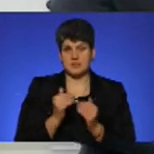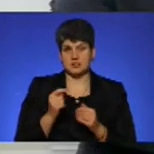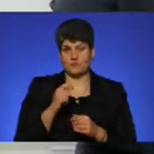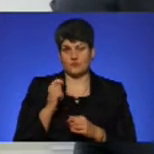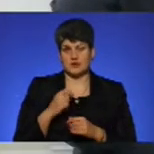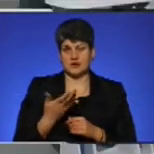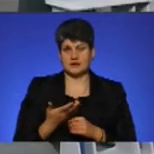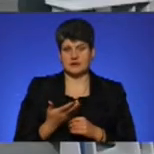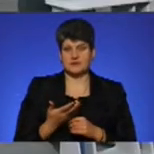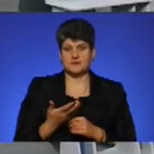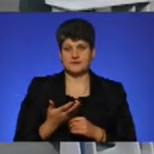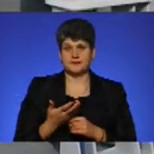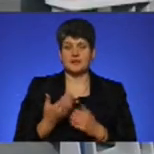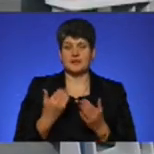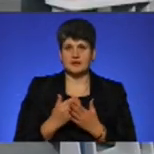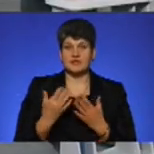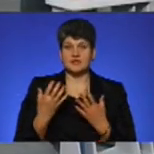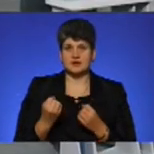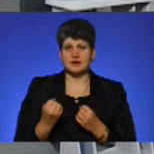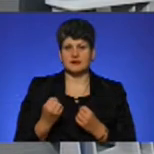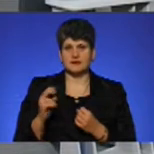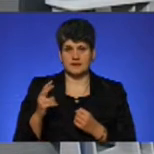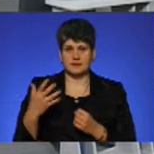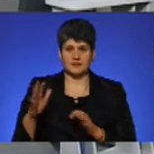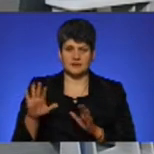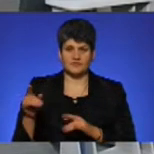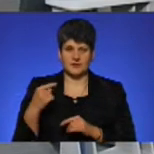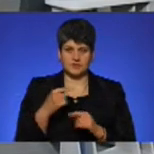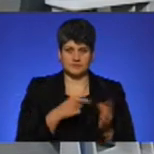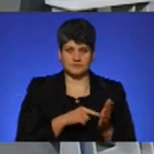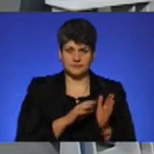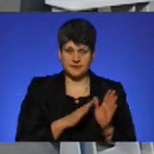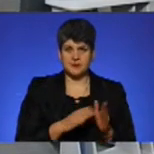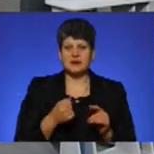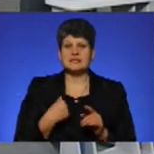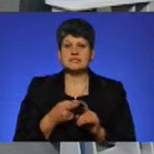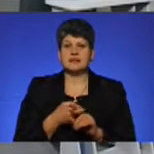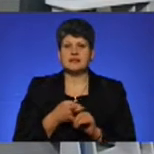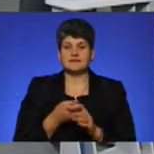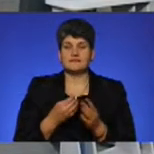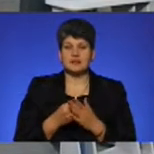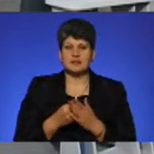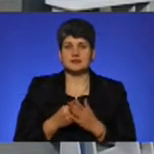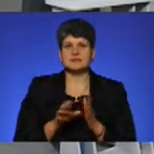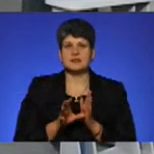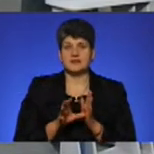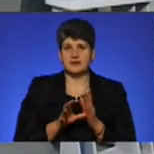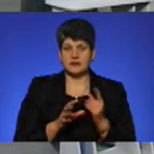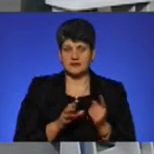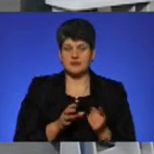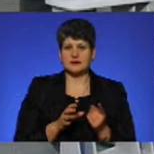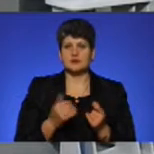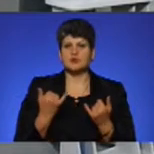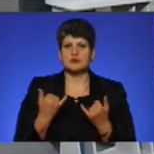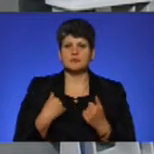Одна з найменших в Україні. Є ще 2,50. Тому ми залежні, в першу чергу, від вартості електроенергії. Сьогодні